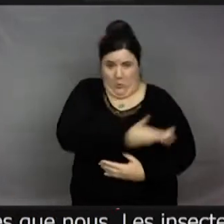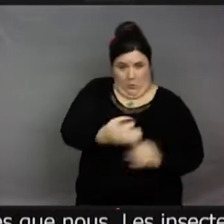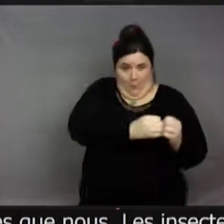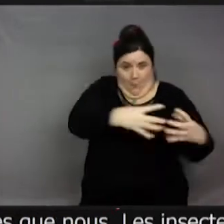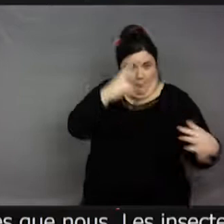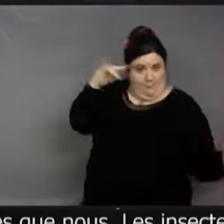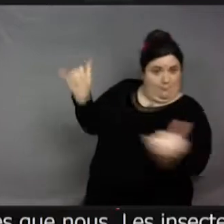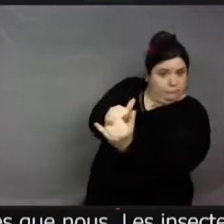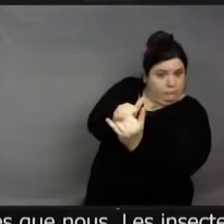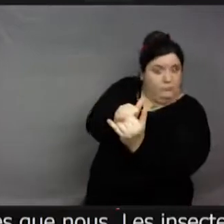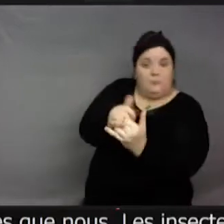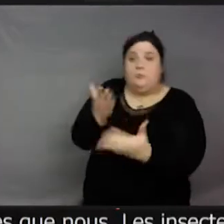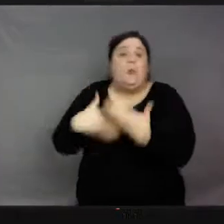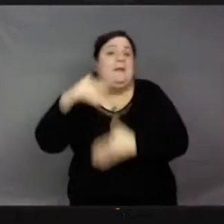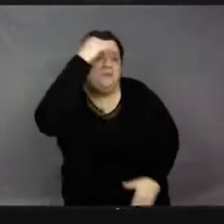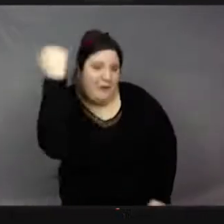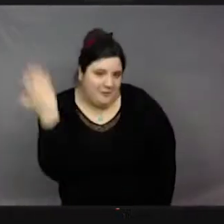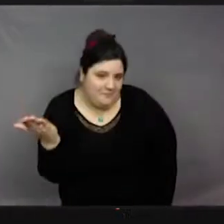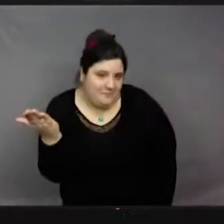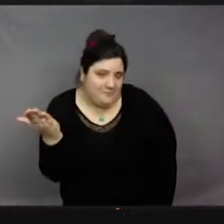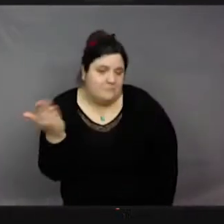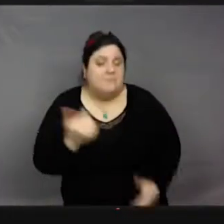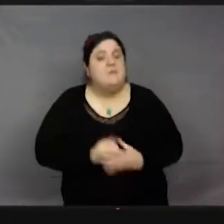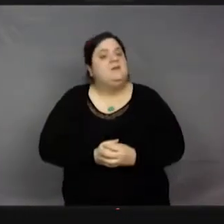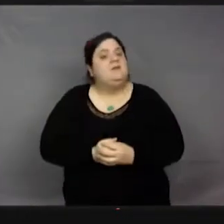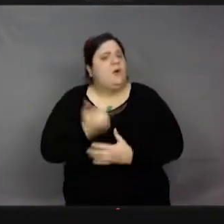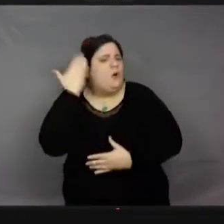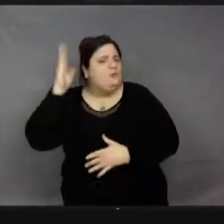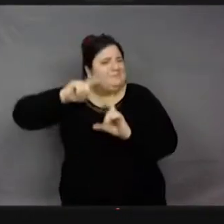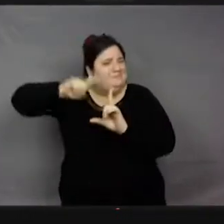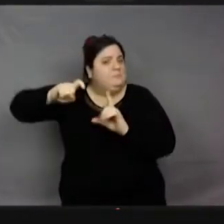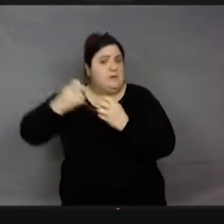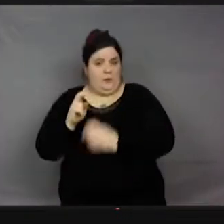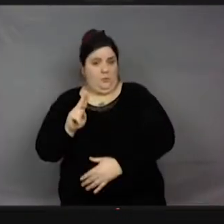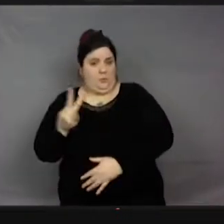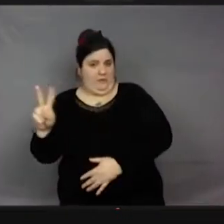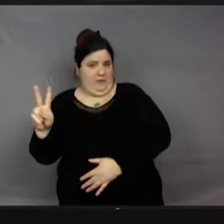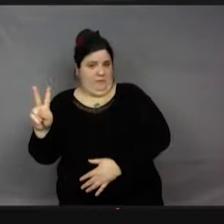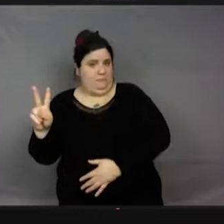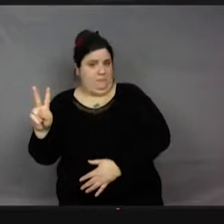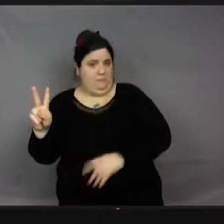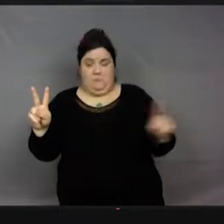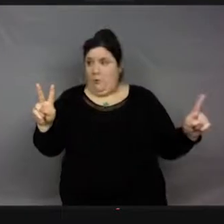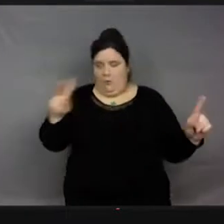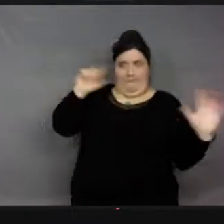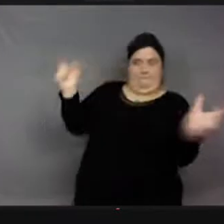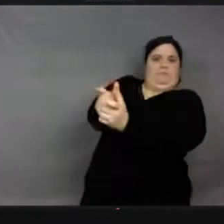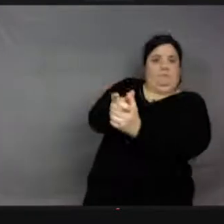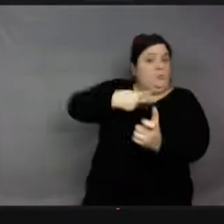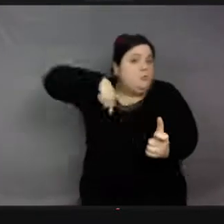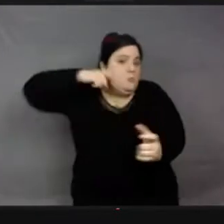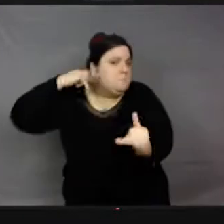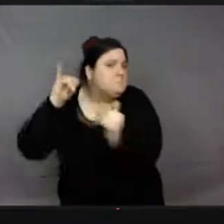abeille. En revanche, ce qu'elle voit et que nous, on ne voit pas, c'est les ultraviolets. Et là, les pétales de coquelicot, lui, renvoient des